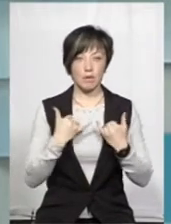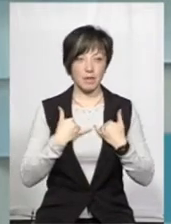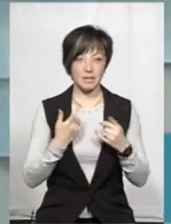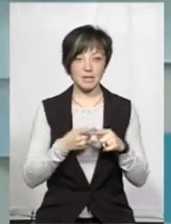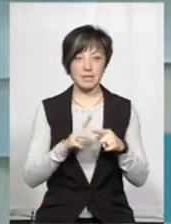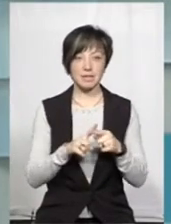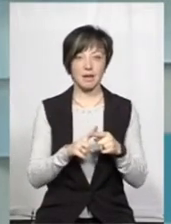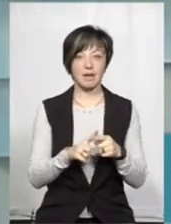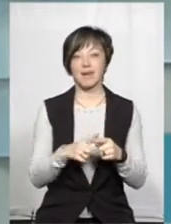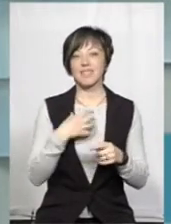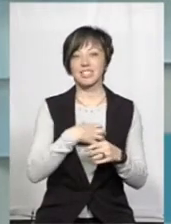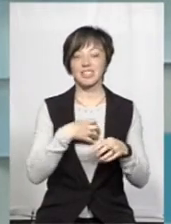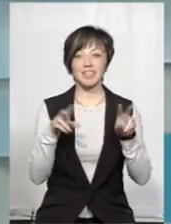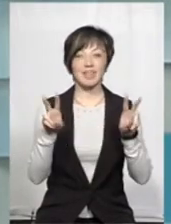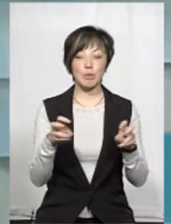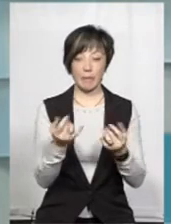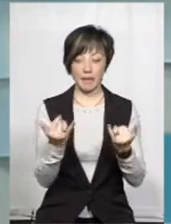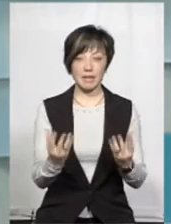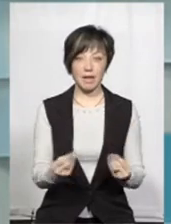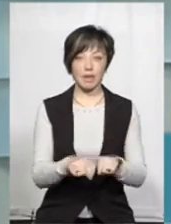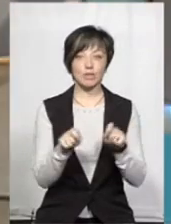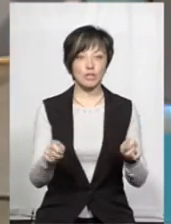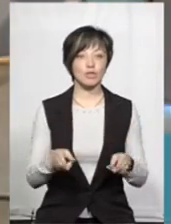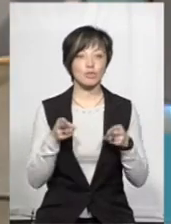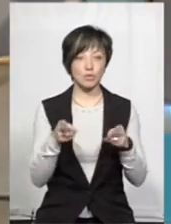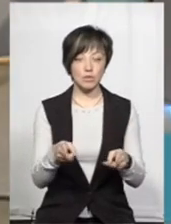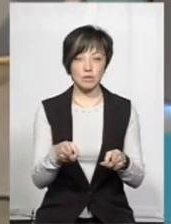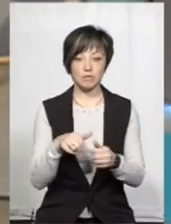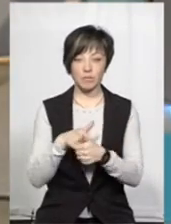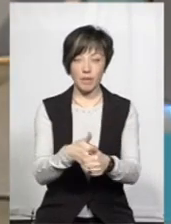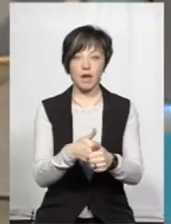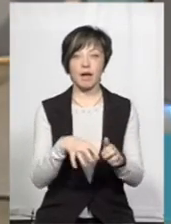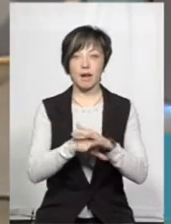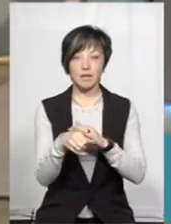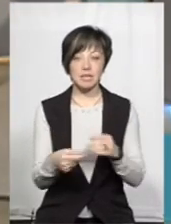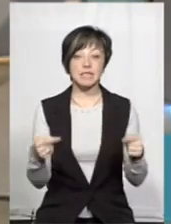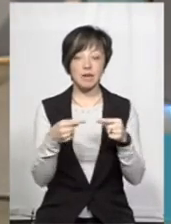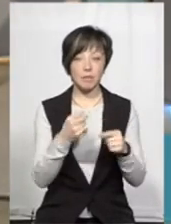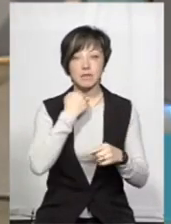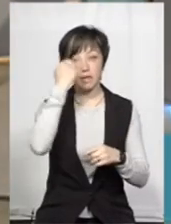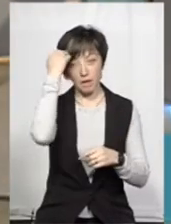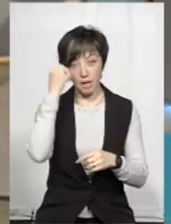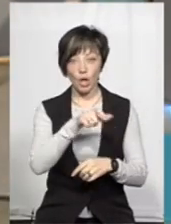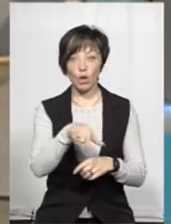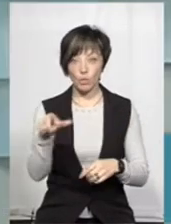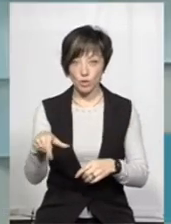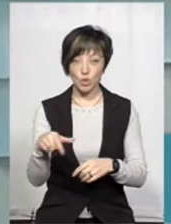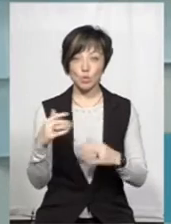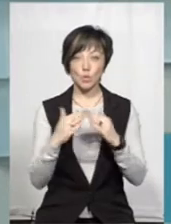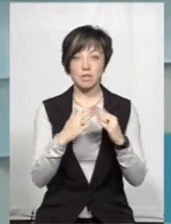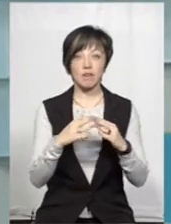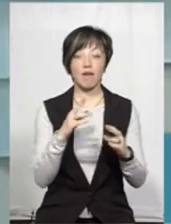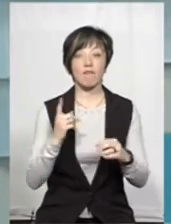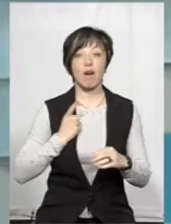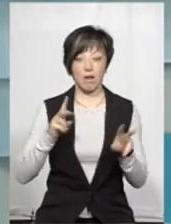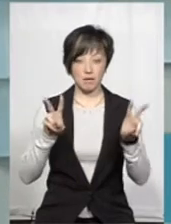мене, я кажу, це хіт сезона. Буквально на днях був розкритий злочин, по гарячих слідах, крадіжка. Це саме завдяки людям сусідської варти.